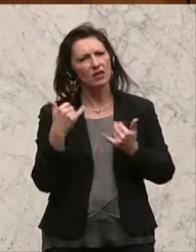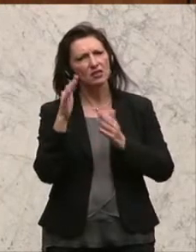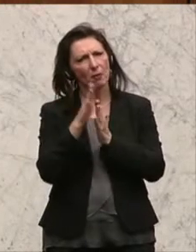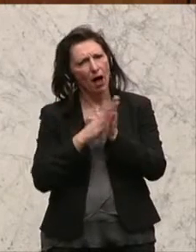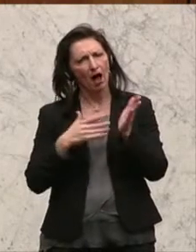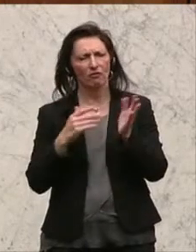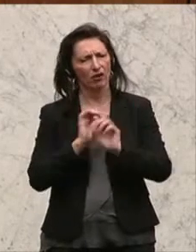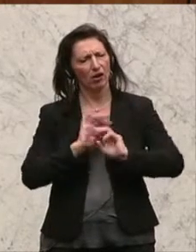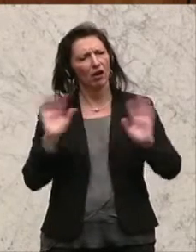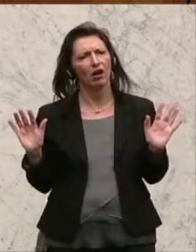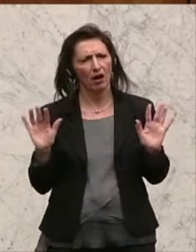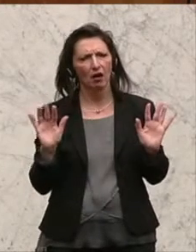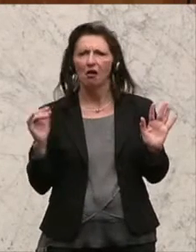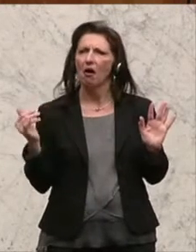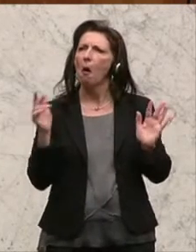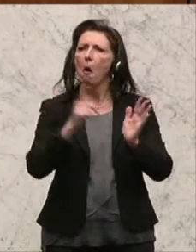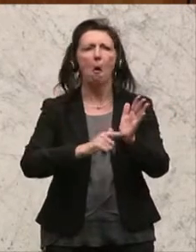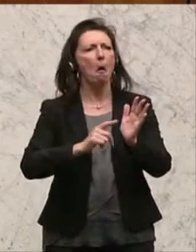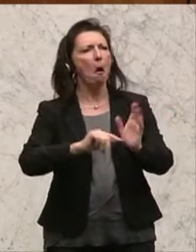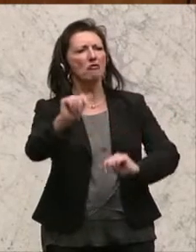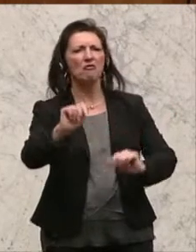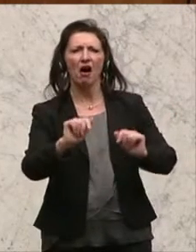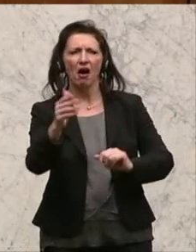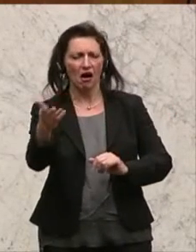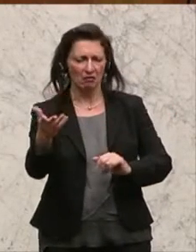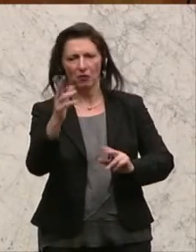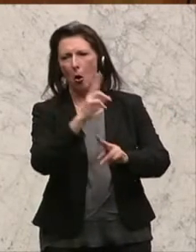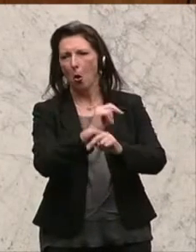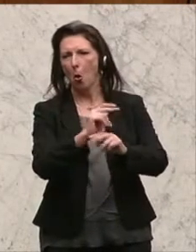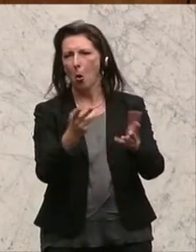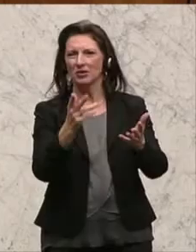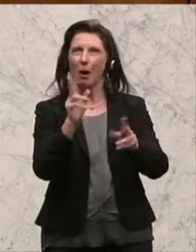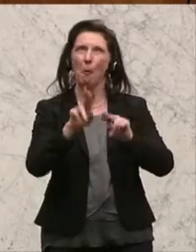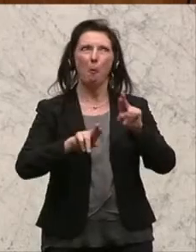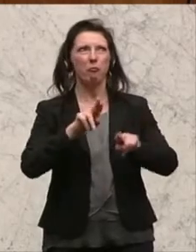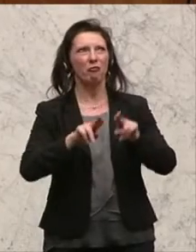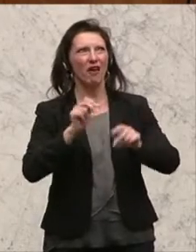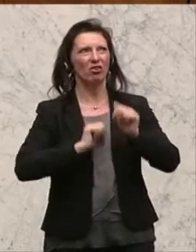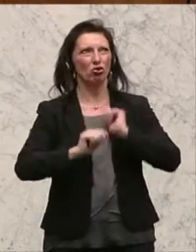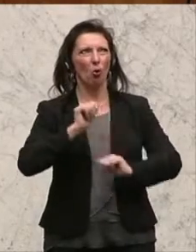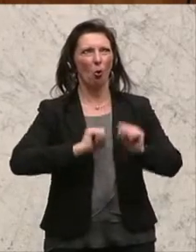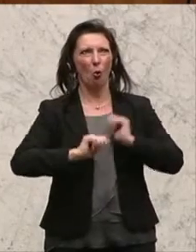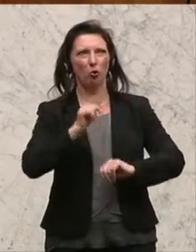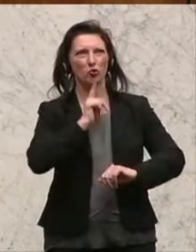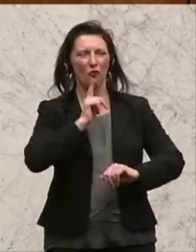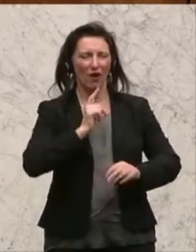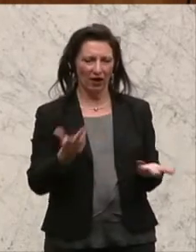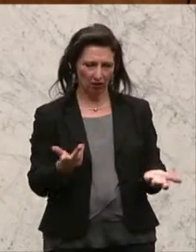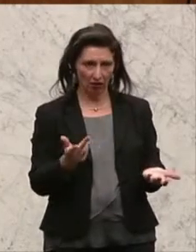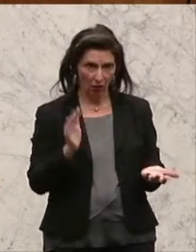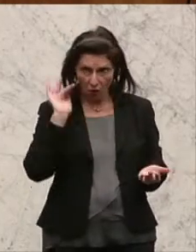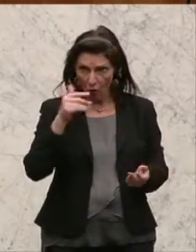auch klarstellen, weil immer so getan wird, es gibt in Österreich einen Pflegenosstand, oder es wird in Österreich zu wenig getan dafür. Über 2